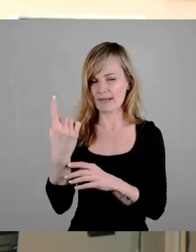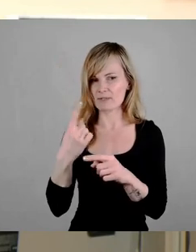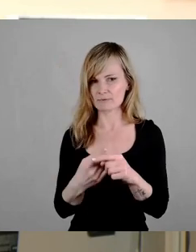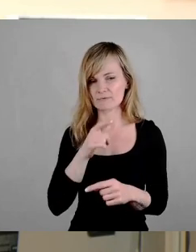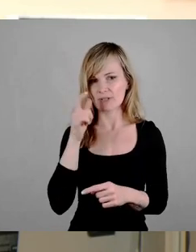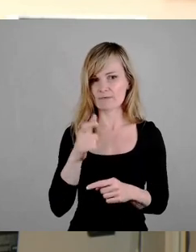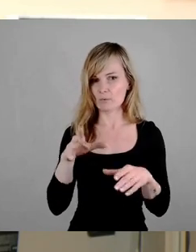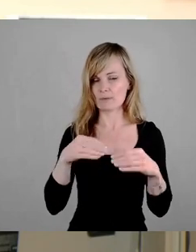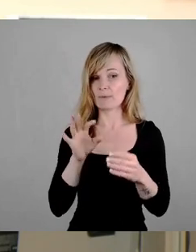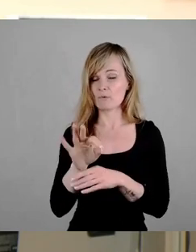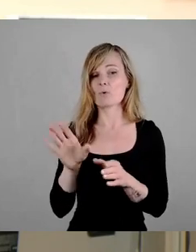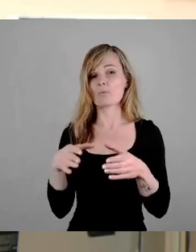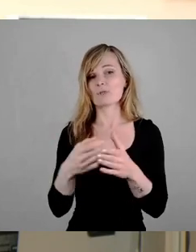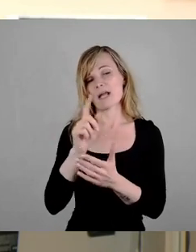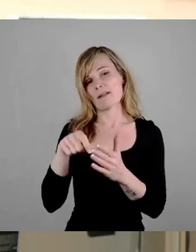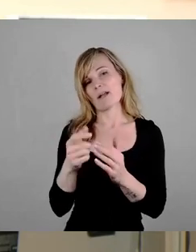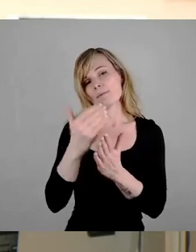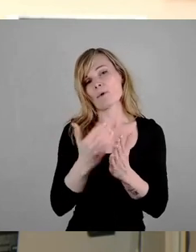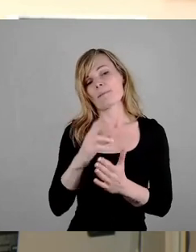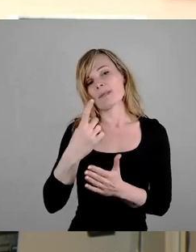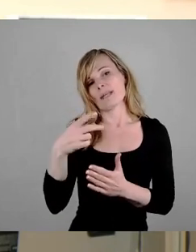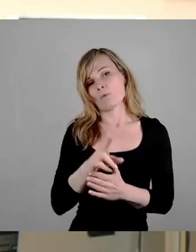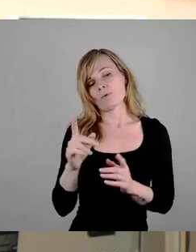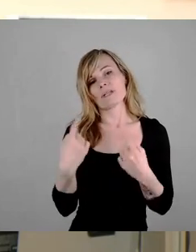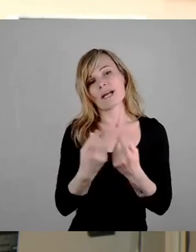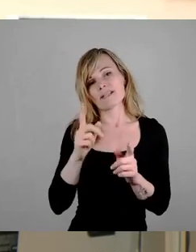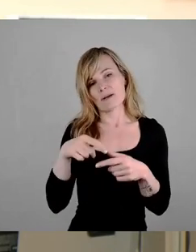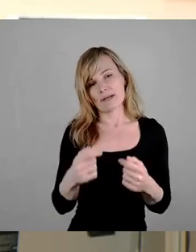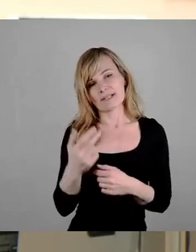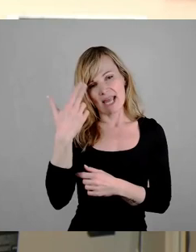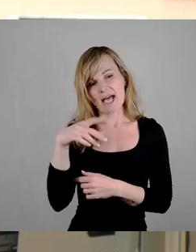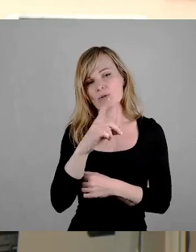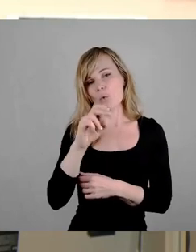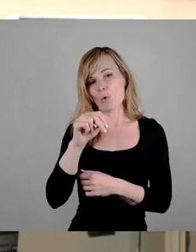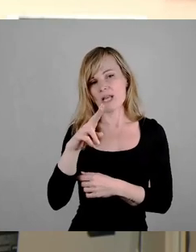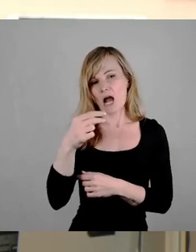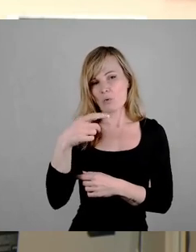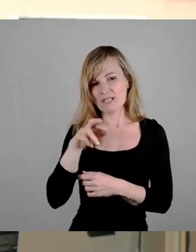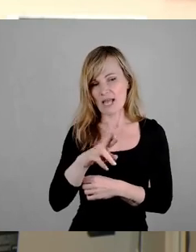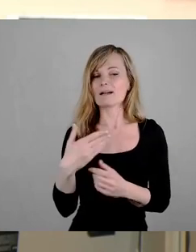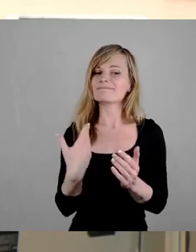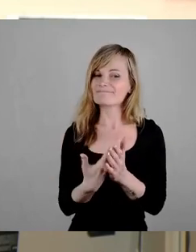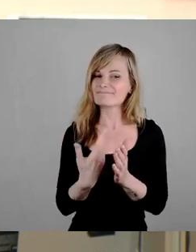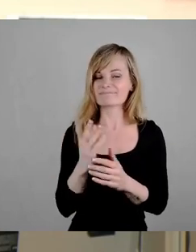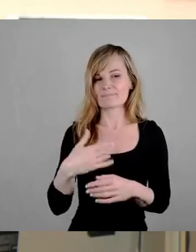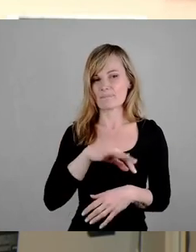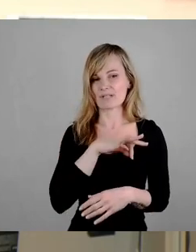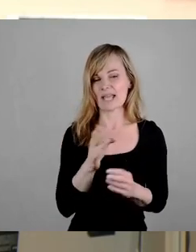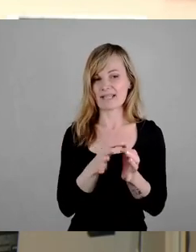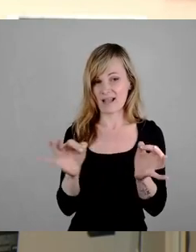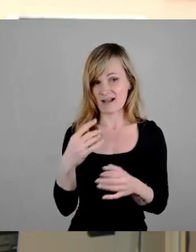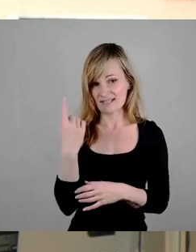für das Kommunalwahlprogramm der CDU, des Kreisverbandes, Jan Donhauser, hat auf diesem Parteitag gesagt,